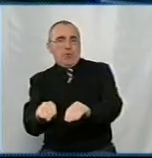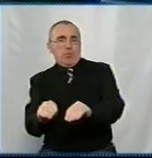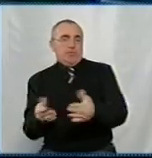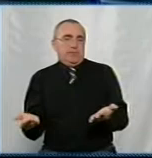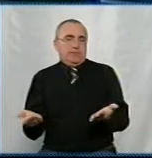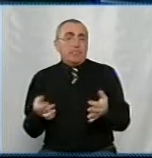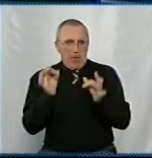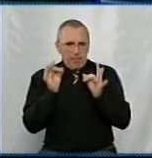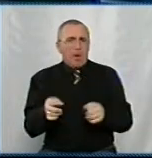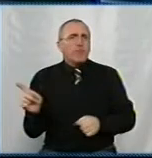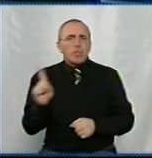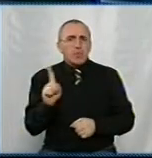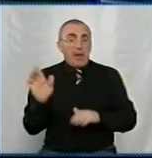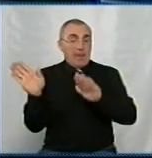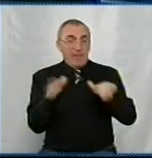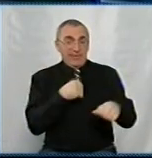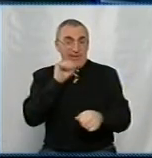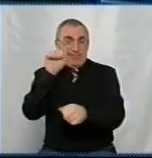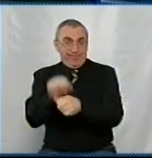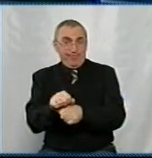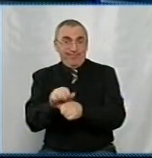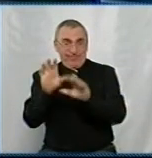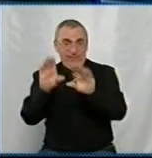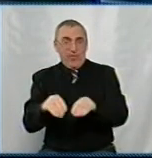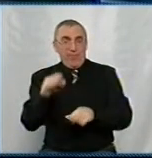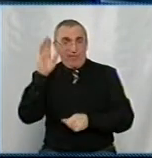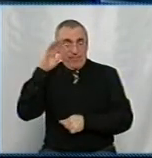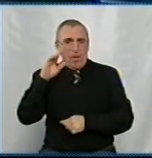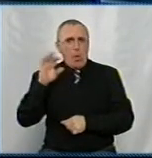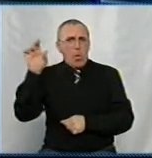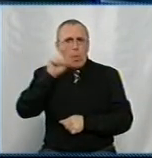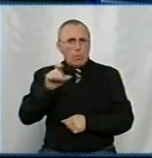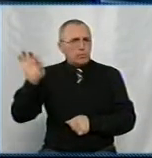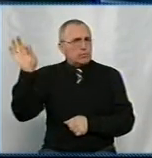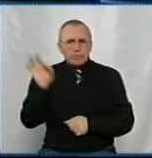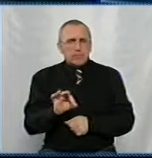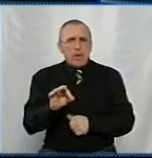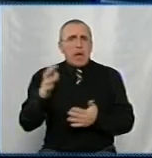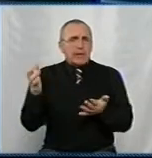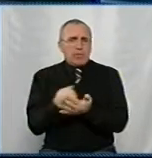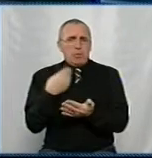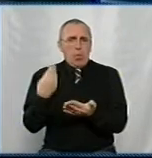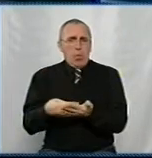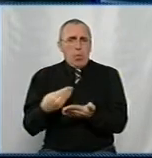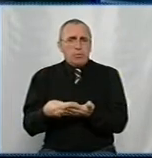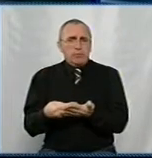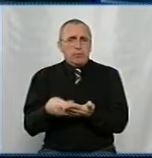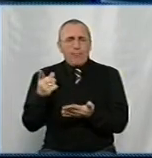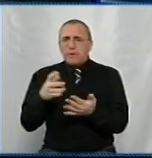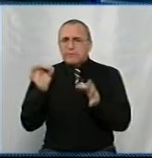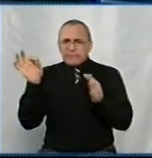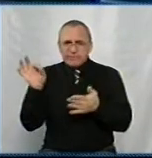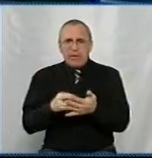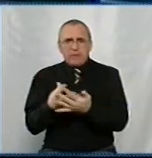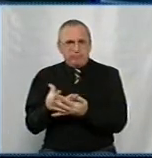А правда, що після відключення, ви про це говорили в програмі, люди одразу, не те, що знаходять гроші, вони одразу сплачують